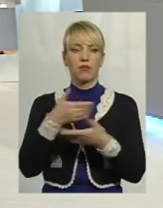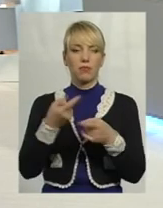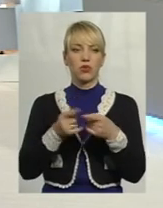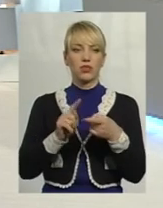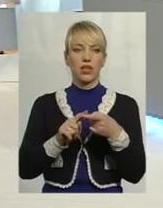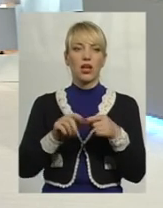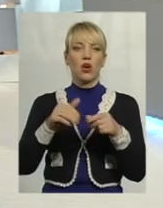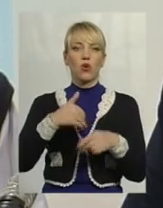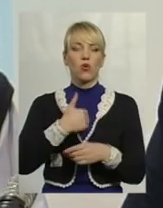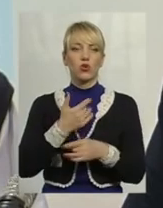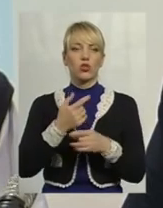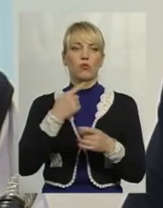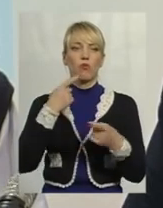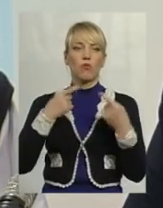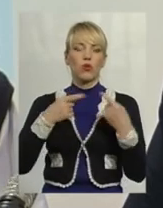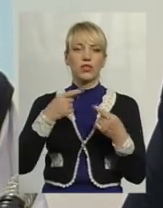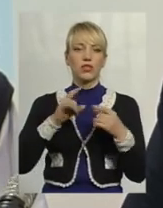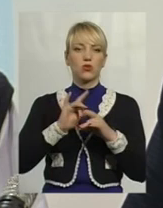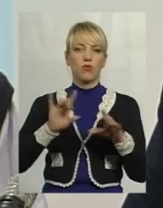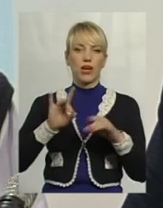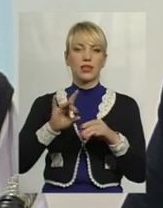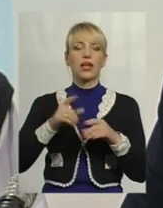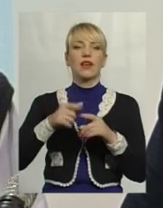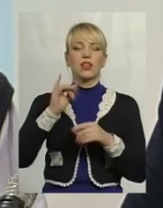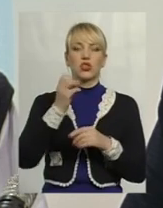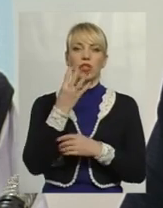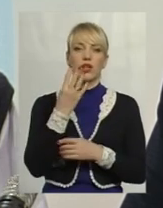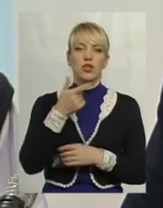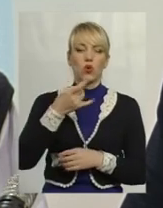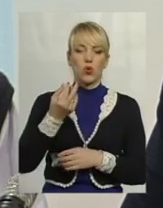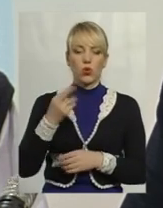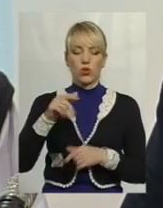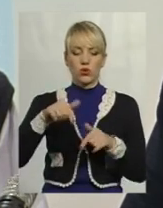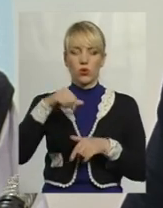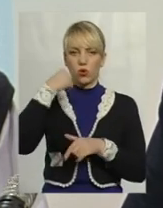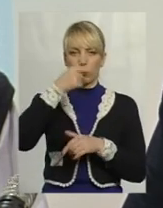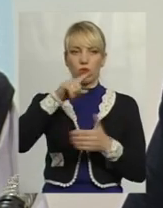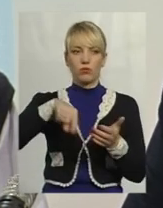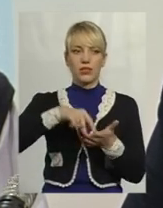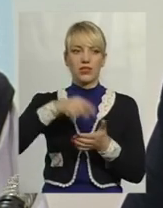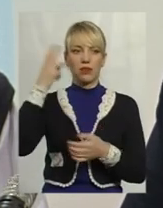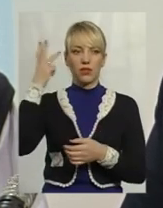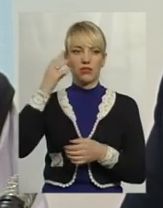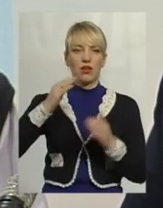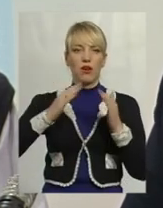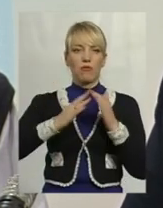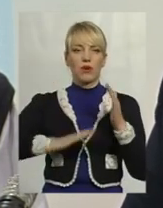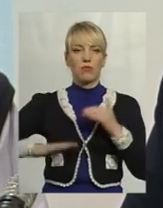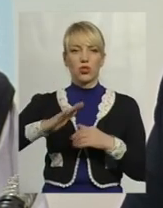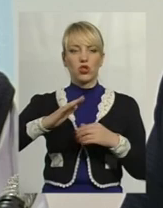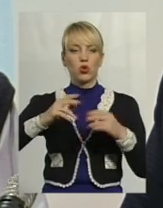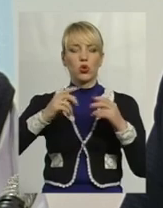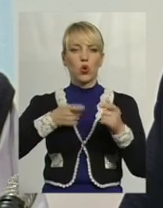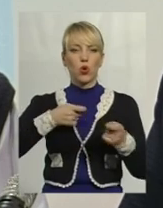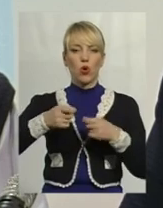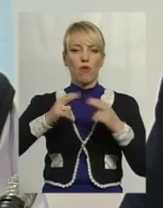хочемо подискутувати 14 грудня поточного року у місті Хмельницькому в приміщенні торгово-промислової